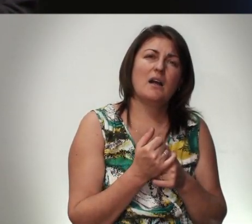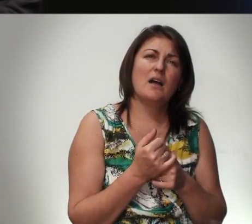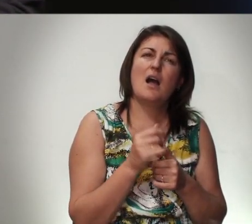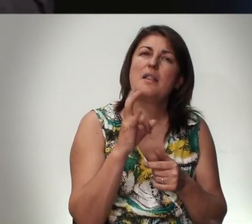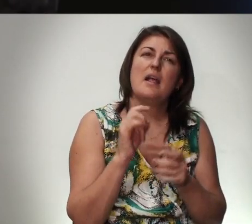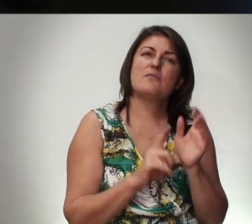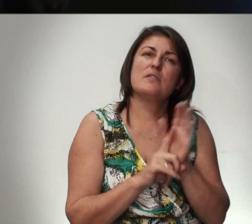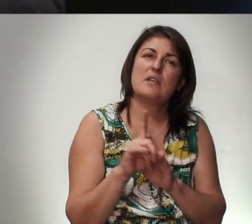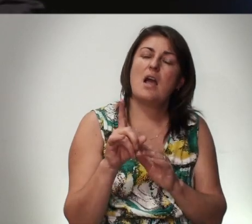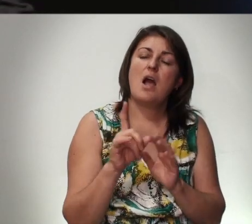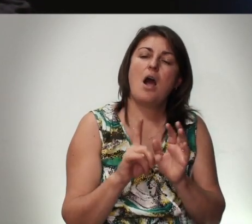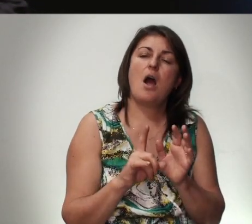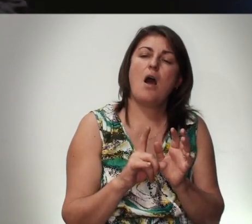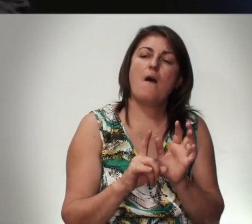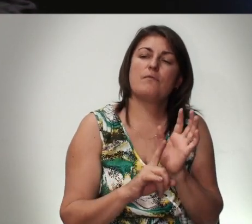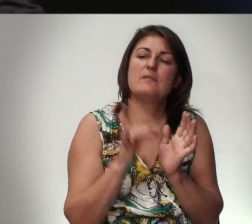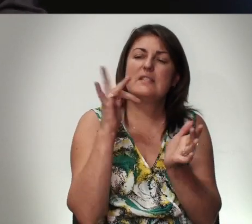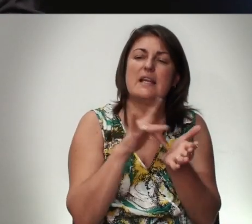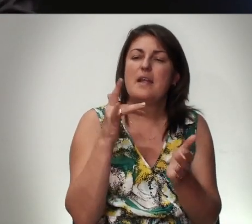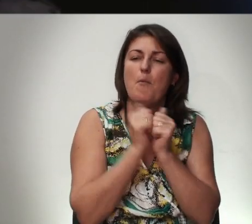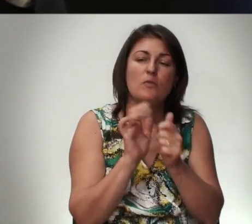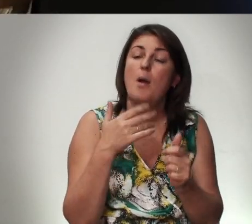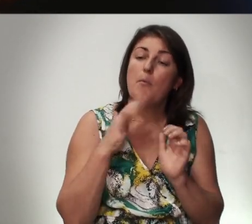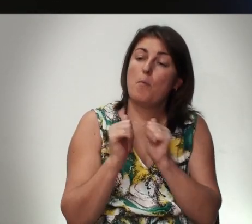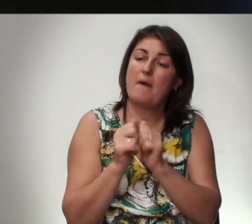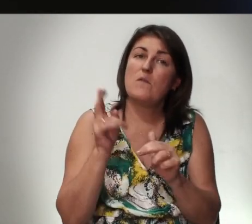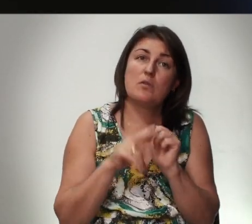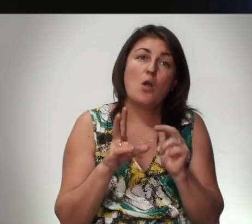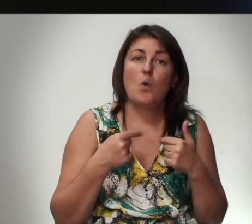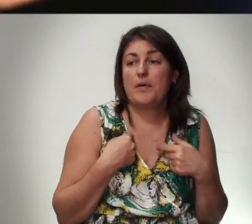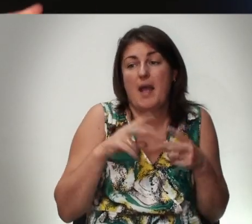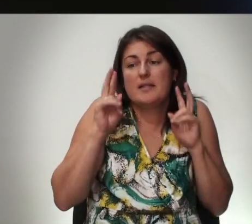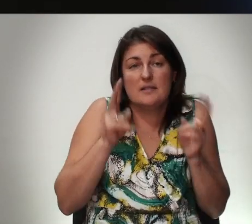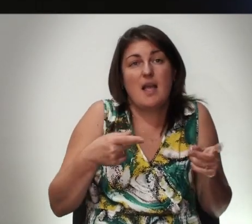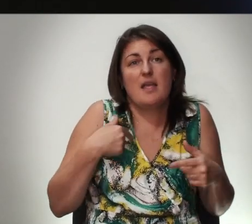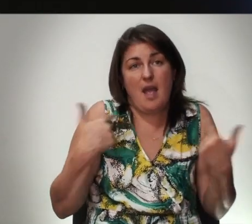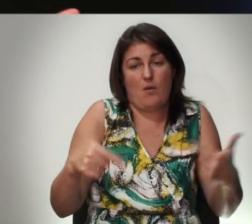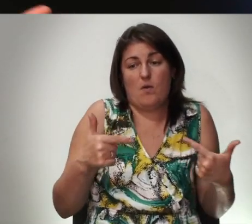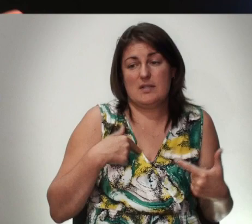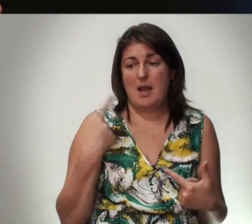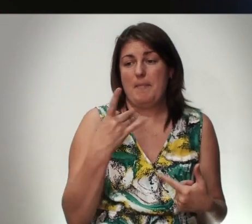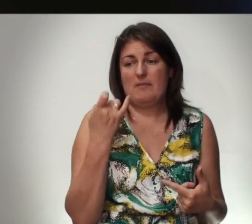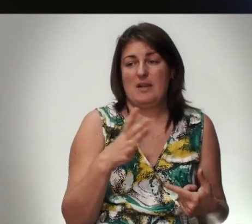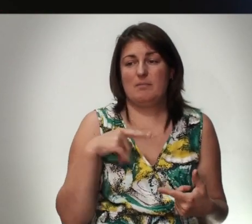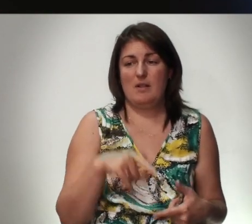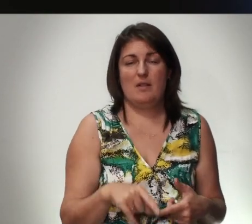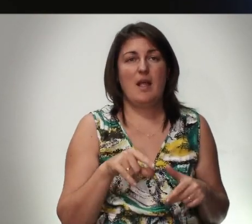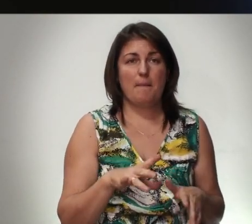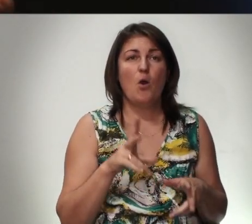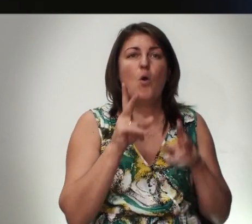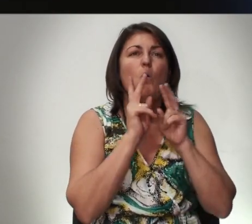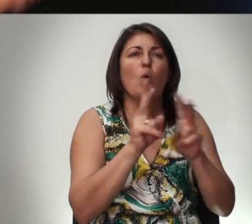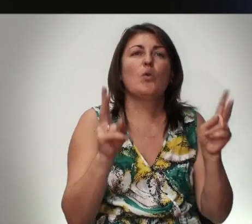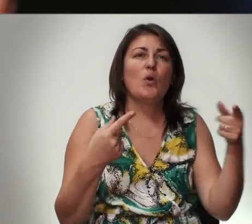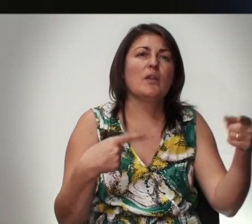середине Молиться Будем Молиться В конце Но Я Не Стал Я Гость Первый Раз Был Там Ну